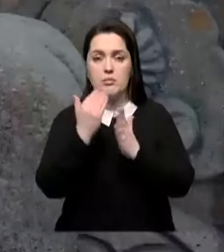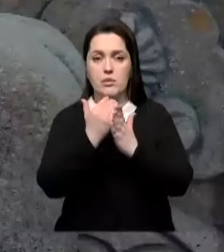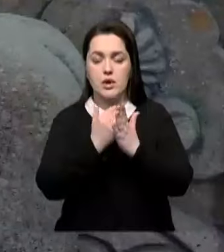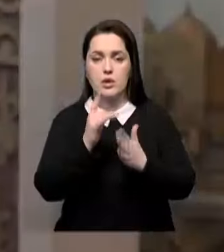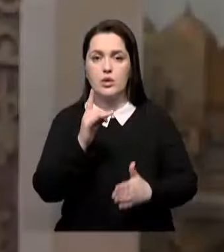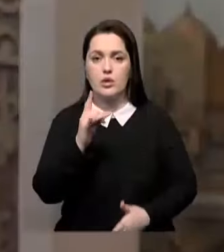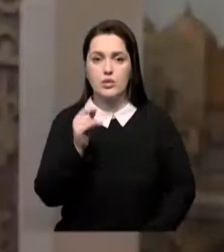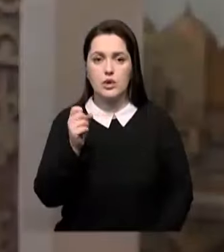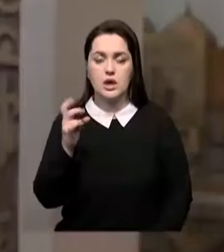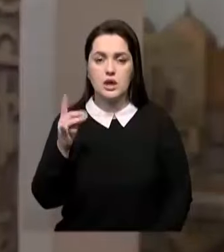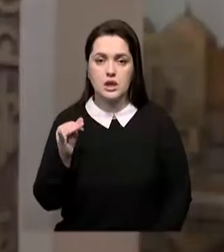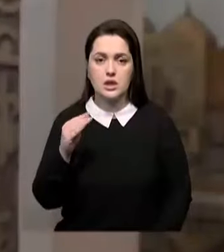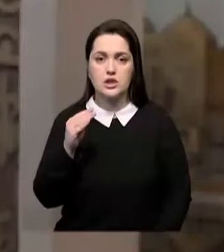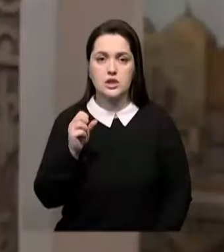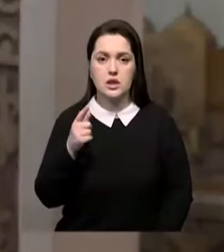«Рухани Жангару».